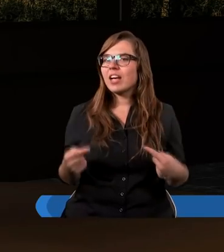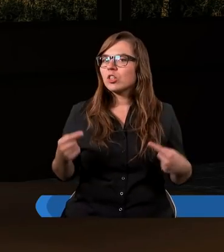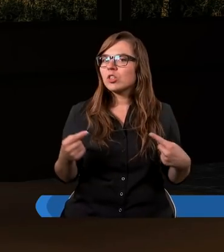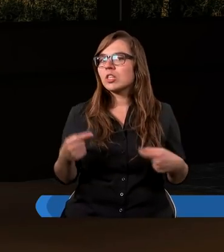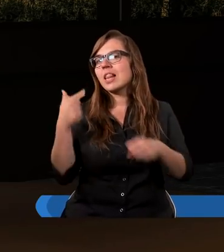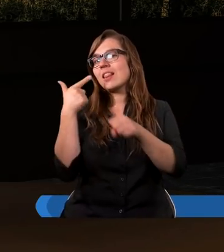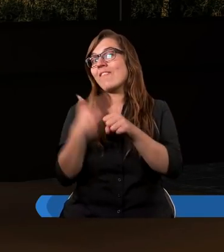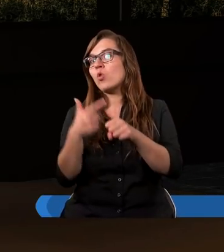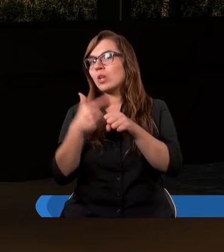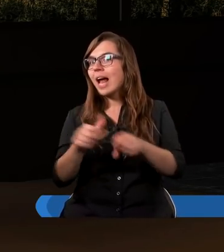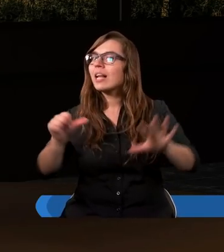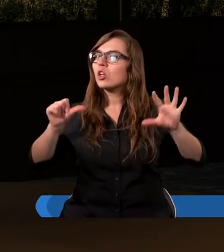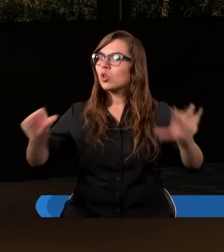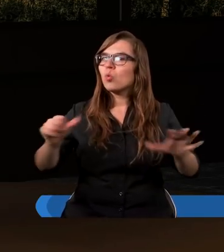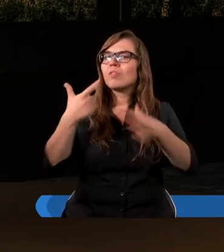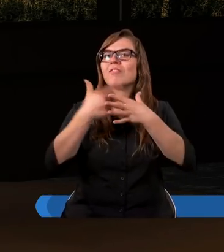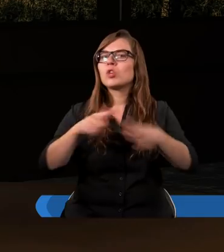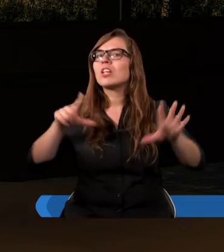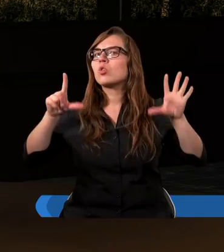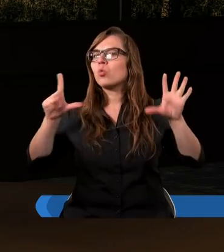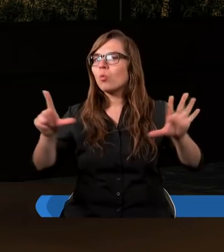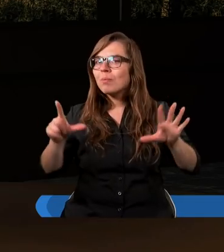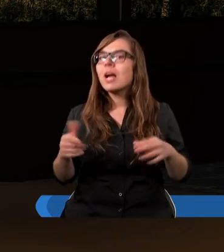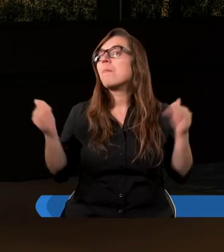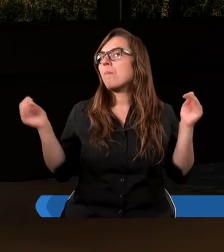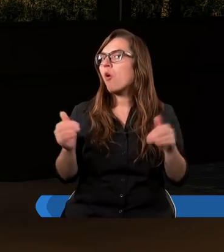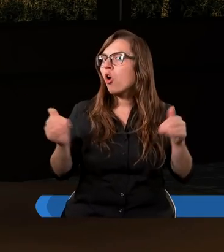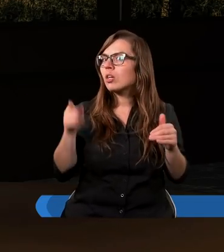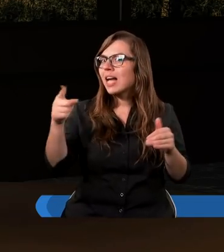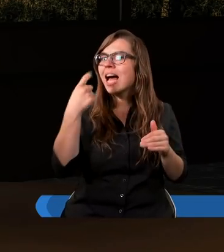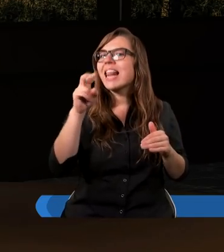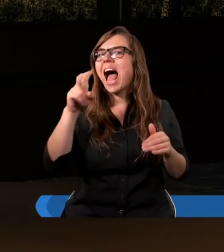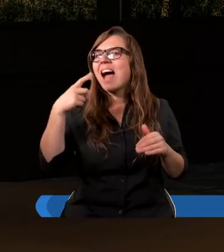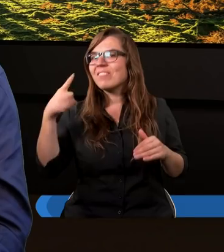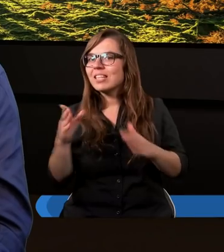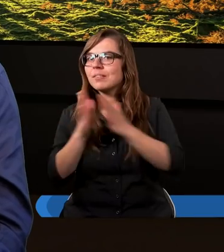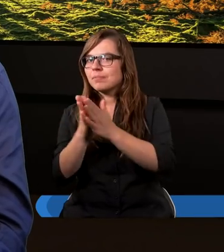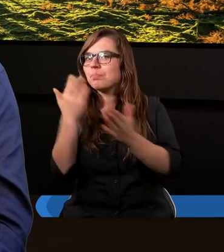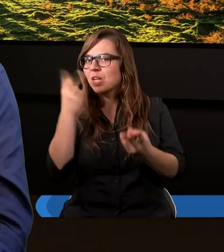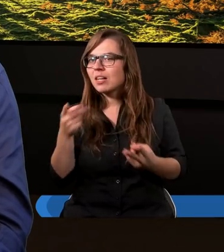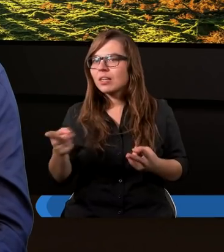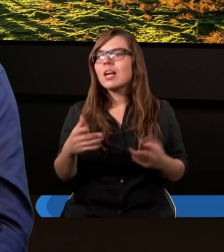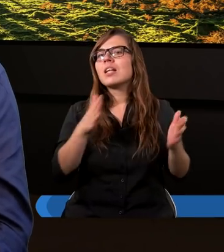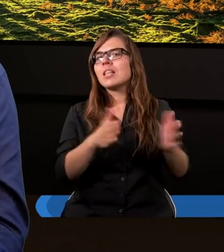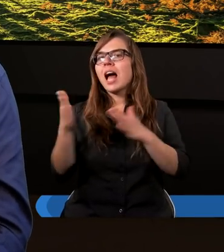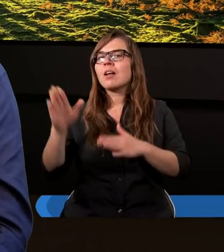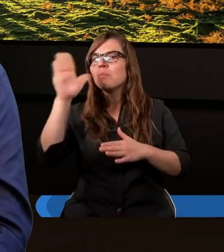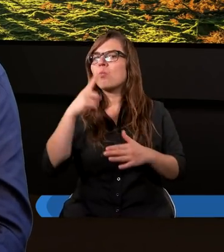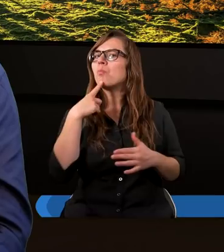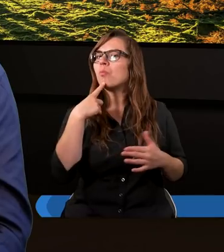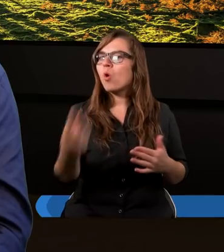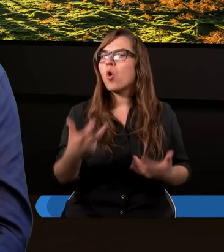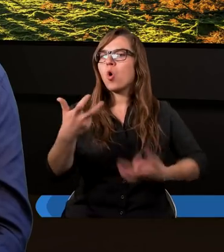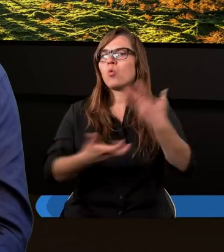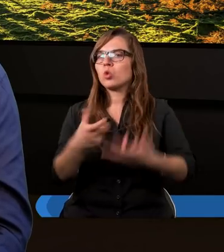26-27. Może Dawid przeczyta. Następnie Bóg powiedział.